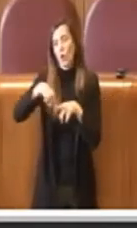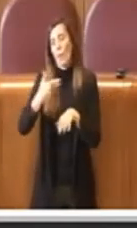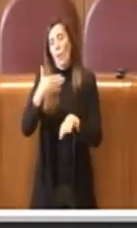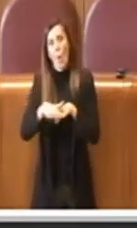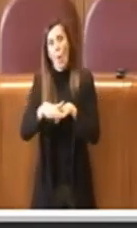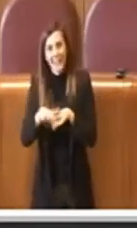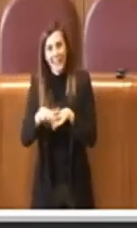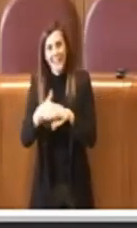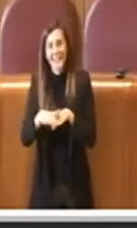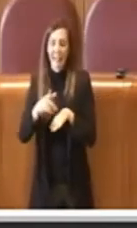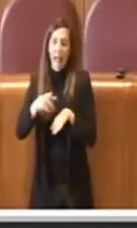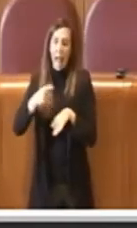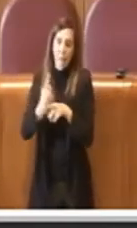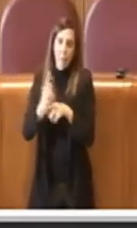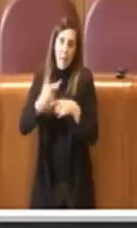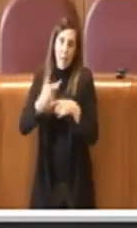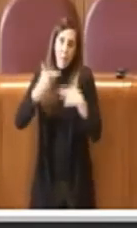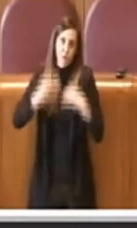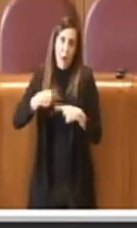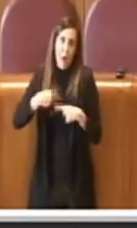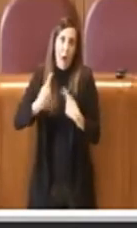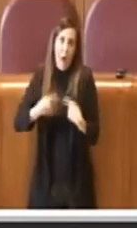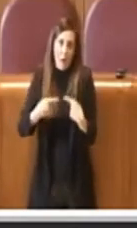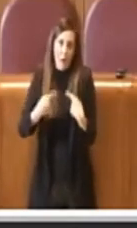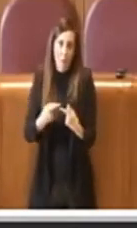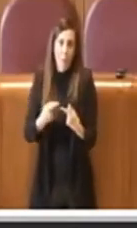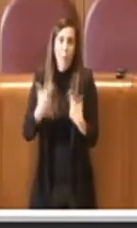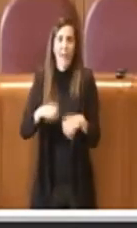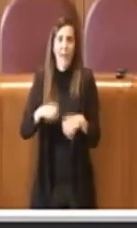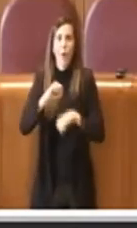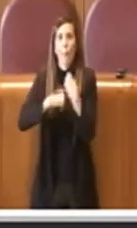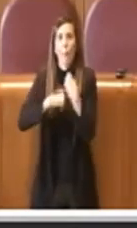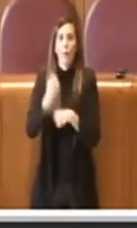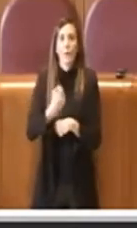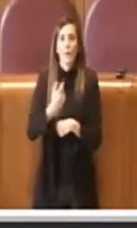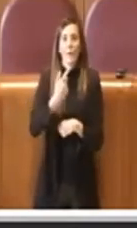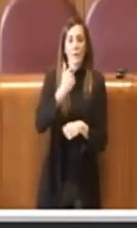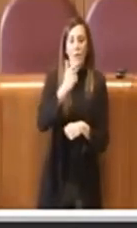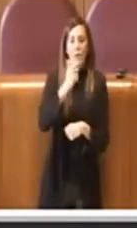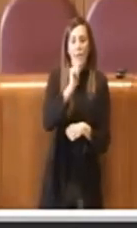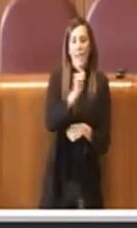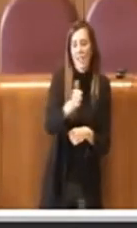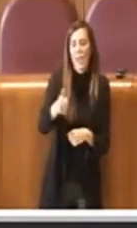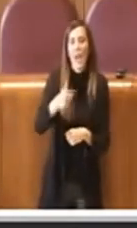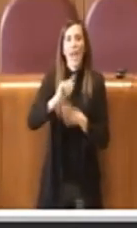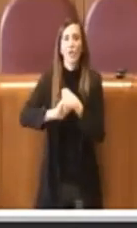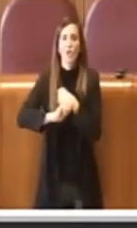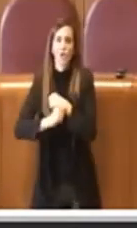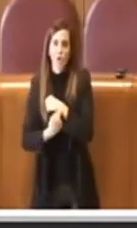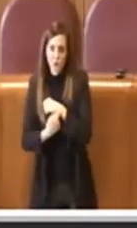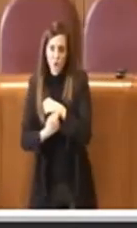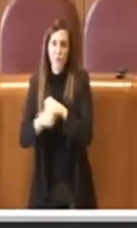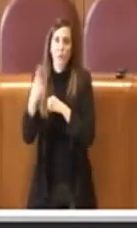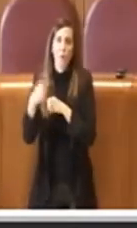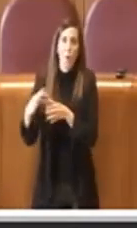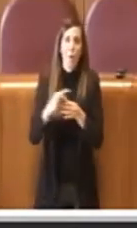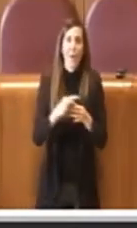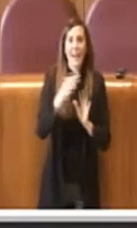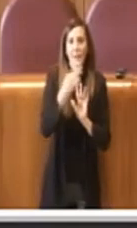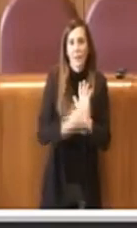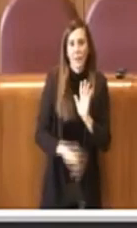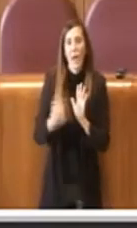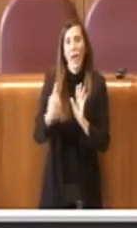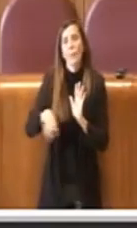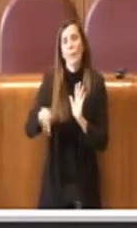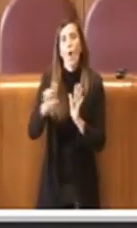poi stabiliti all'analisi dei comportamenti individuati come violazioni disciplinari del apposito regolamento e del codice